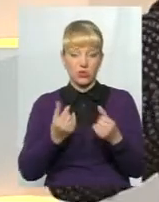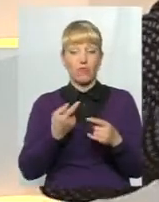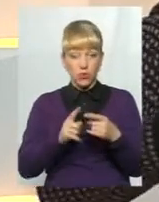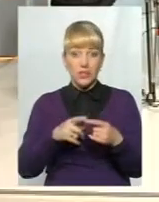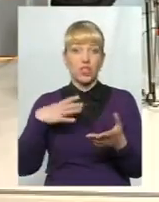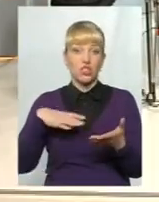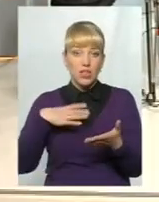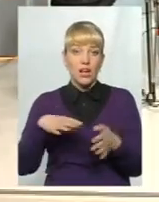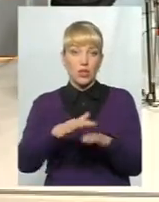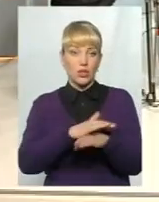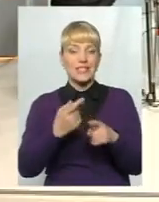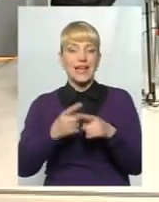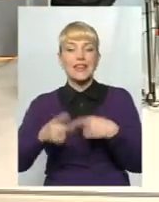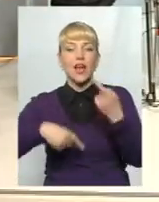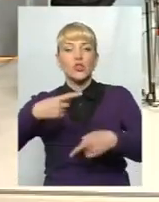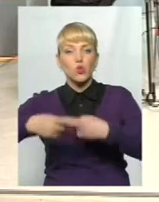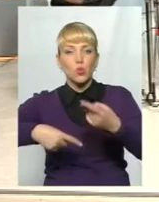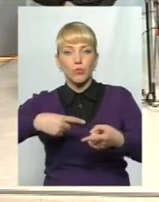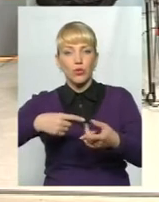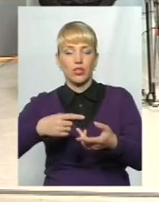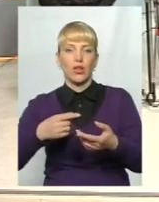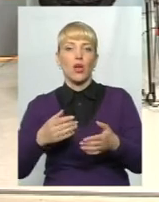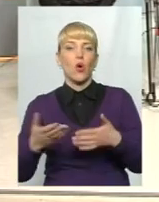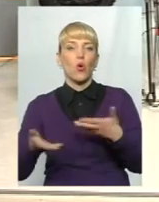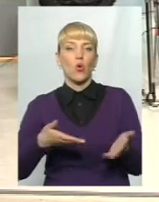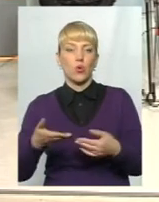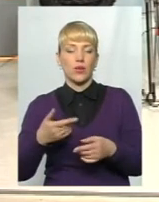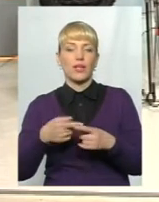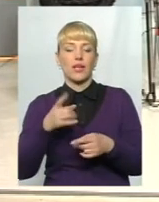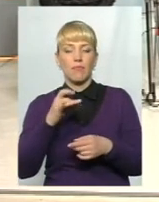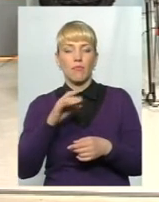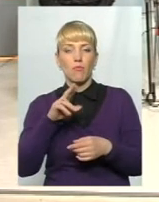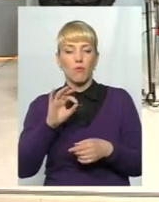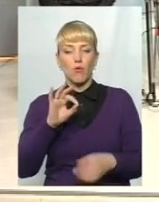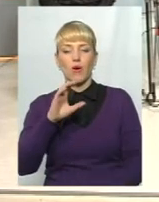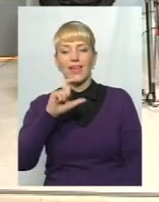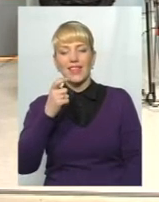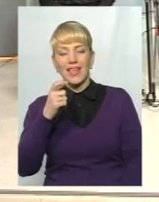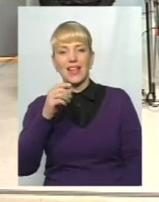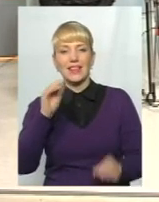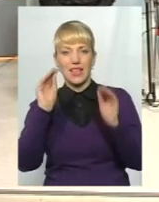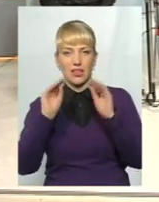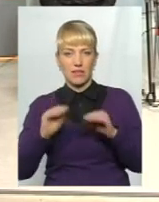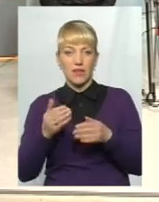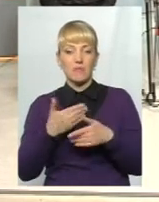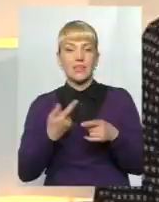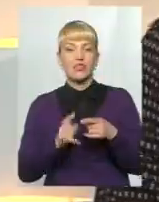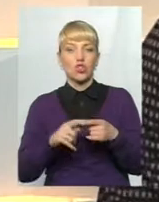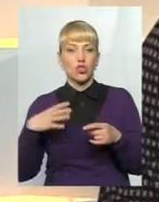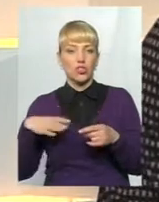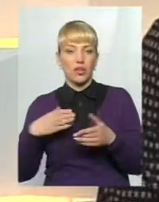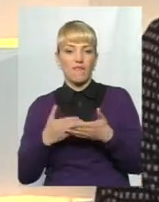Це наступні кроки, наступні логічні кроки по єдекларуванню. І ми чекаємо цього. І ми чекаємо цього від